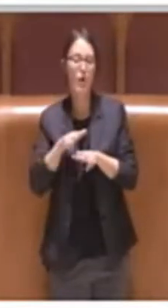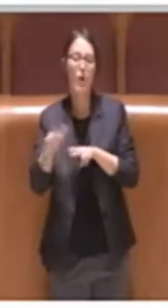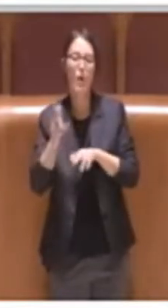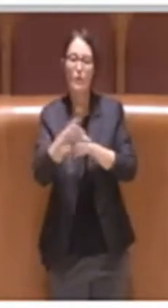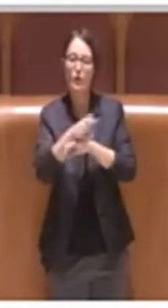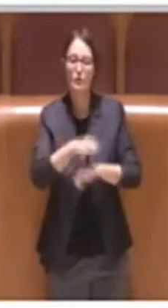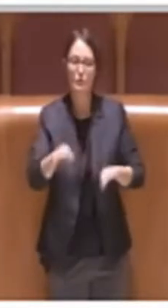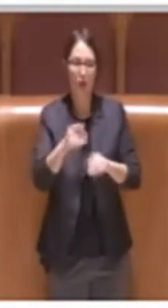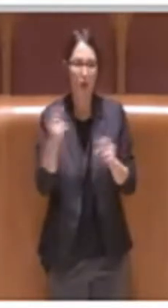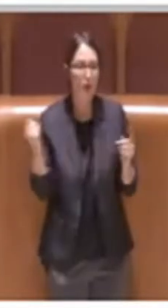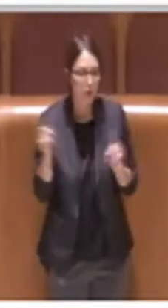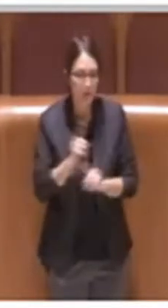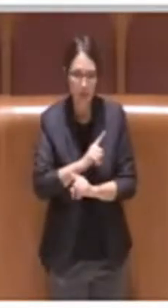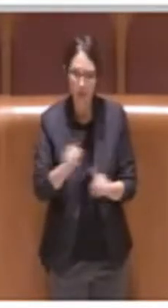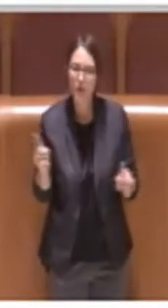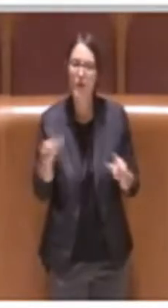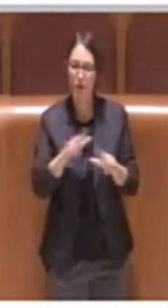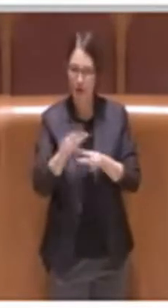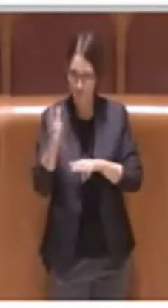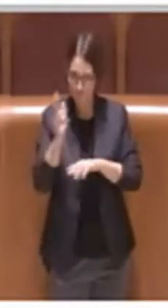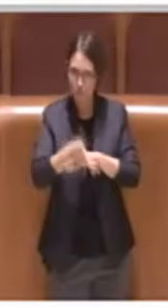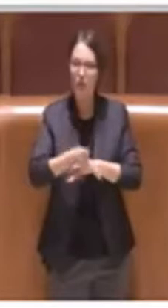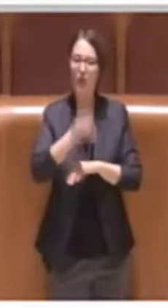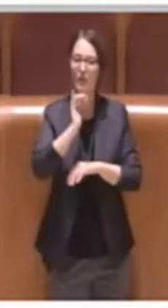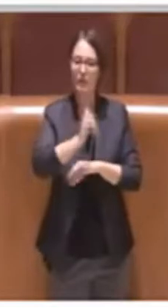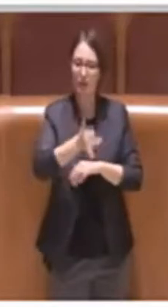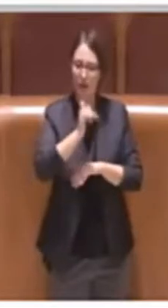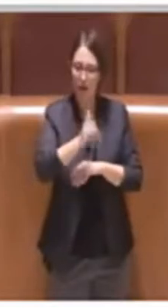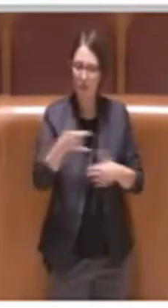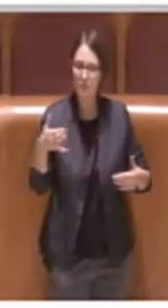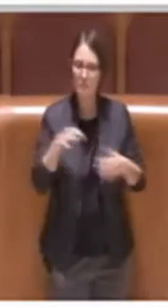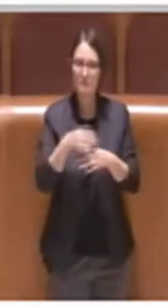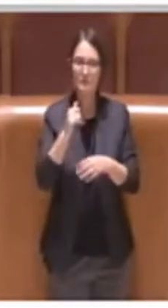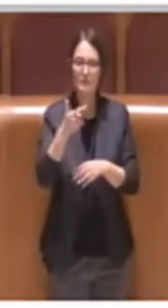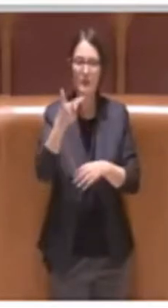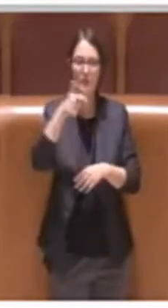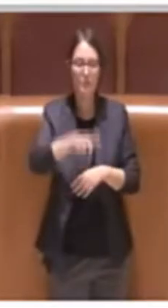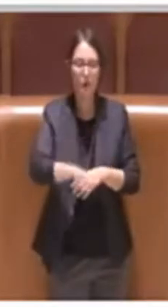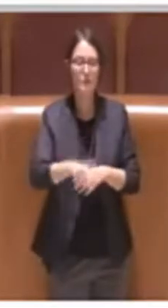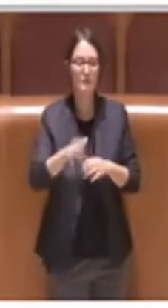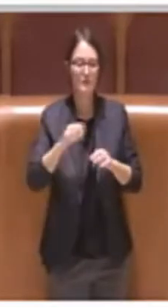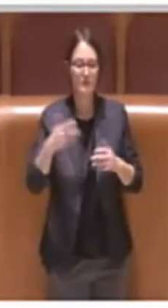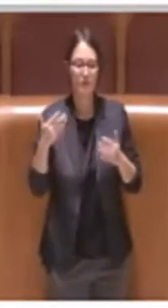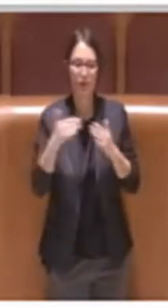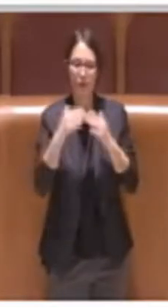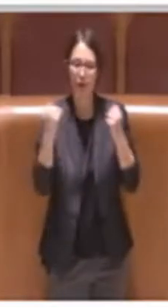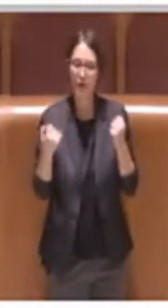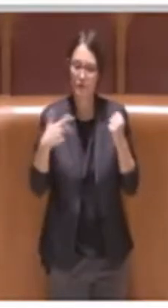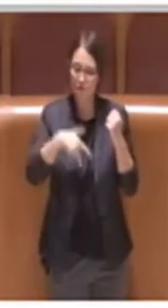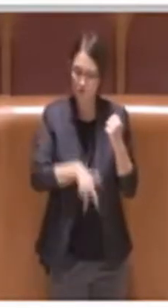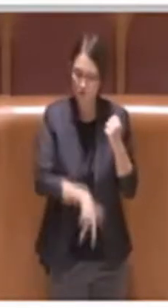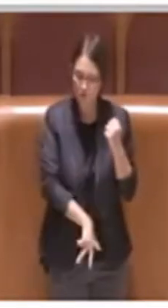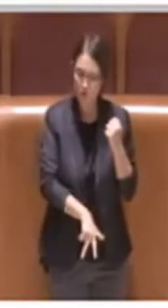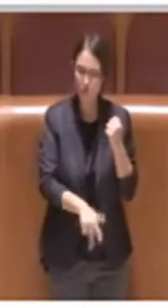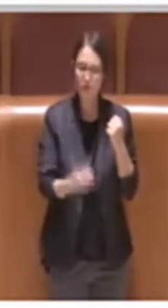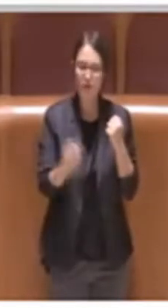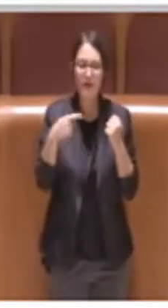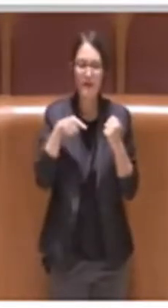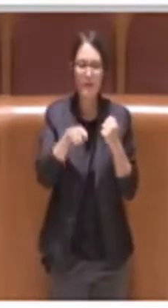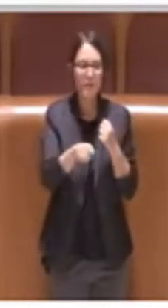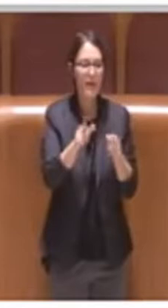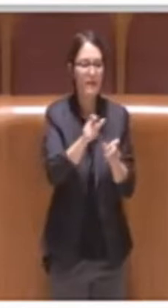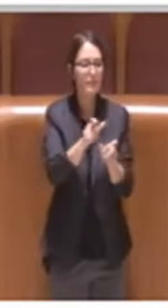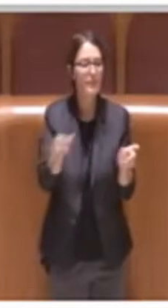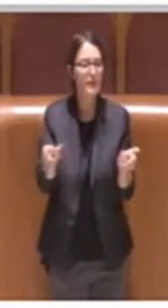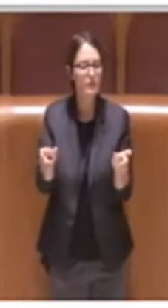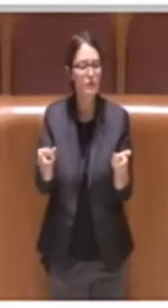'entra come il comune, c'entra l'amministrazione, perché l'housing sociale è rivolto a una fascia di persone che non